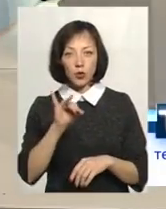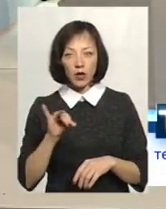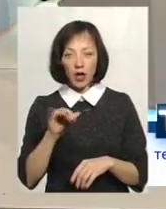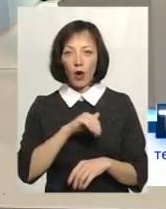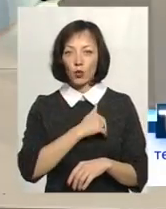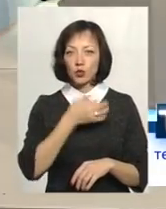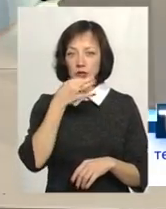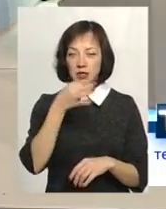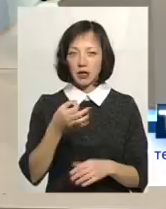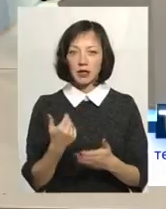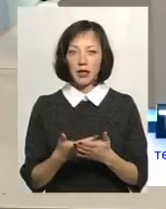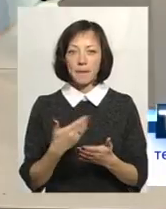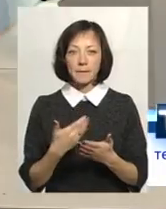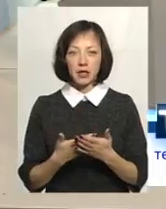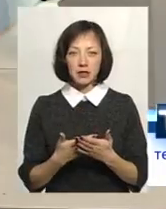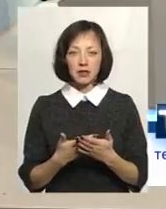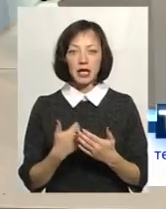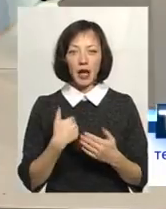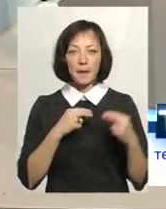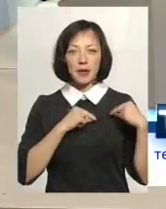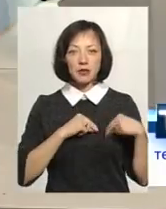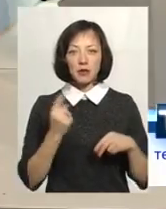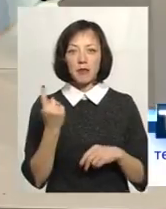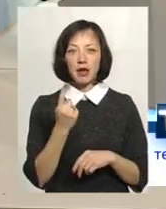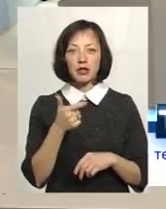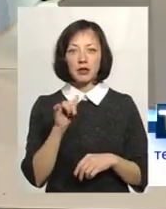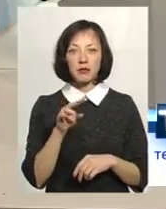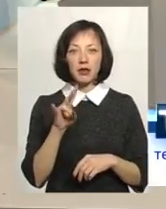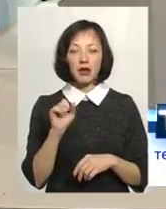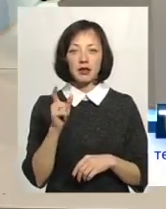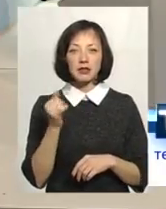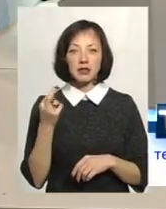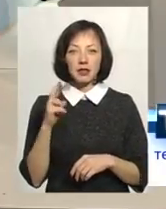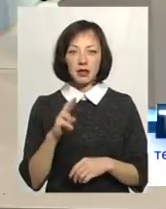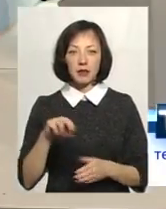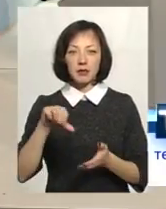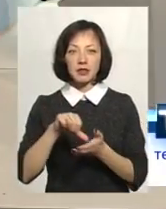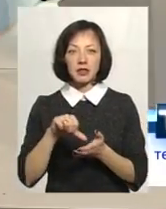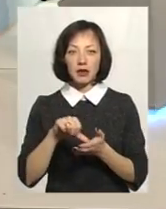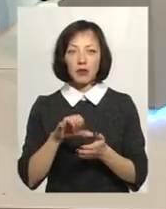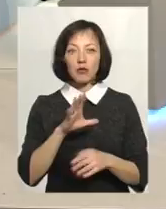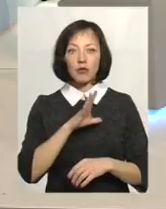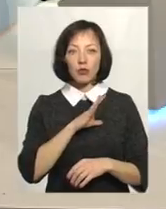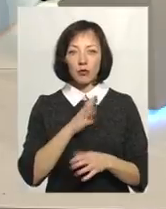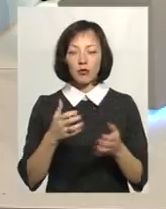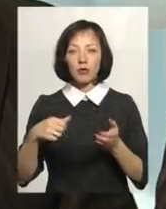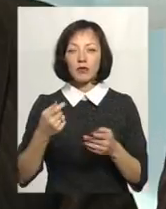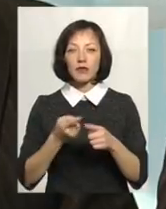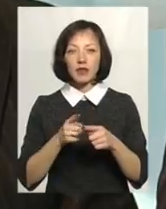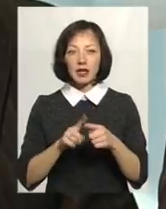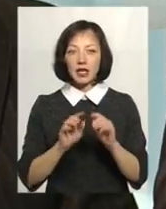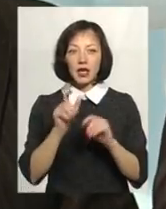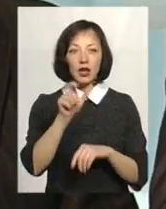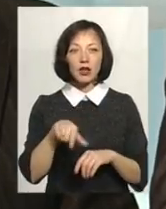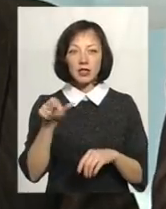Я хочу сказати, наприклад, я працюю у першій гімназії. Представники першої гімназії імені Володимира Красівського приймали участь. Хатя